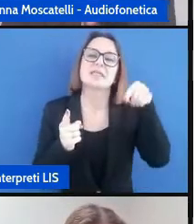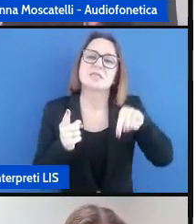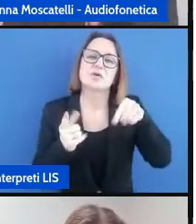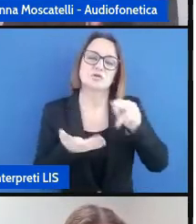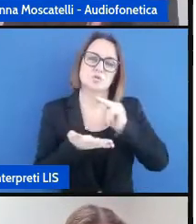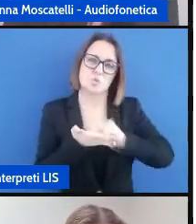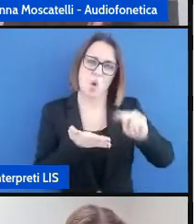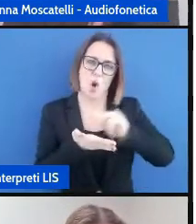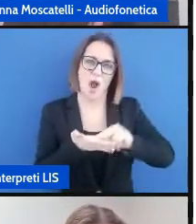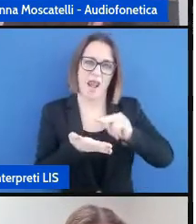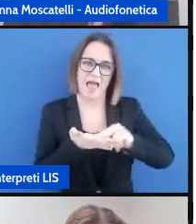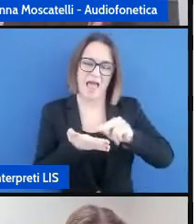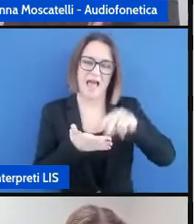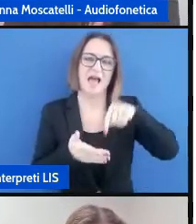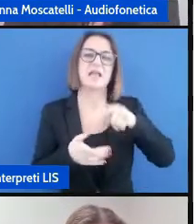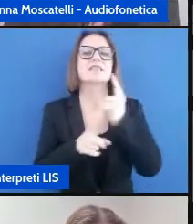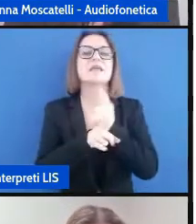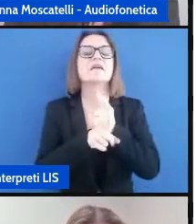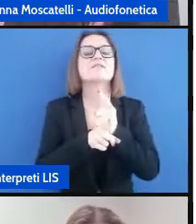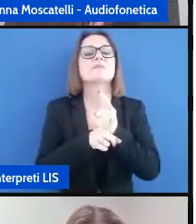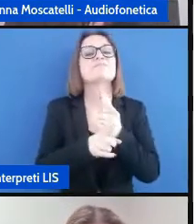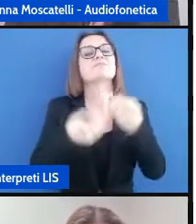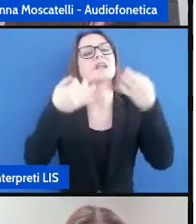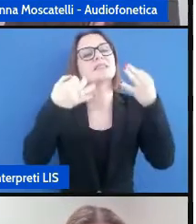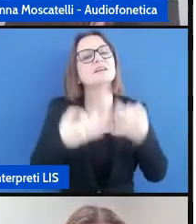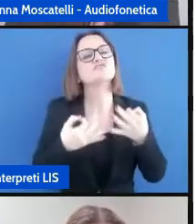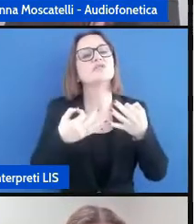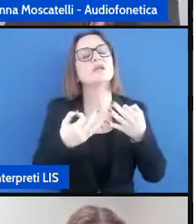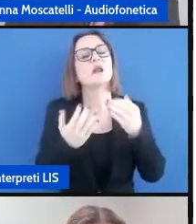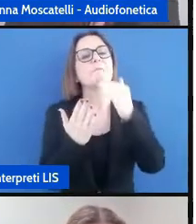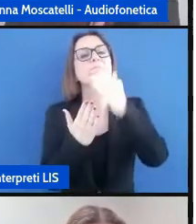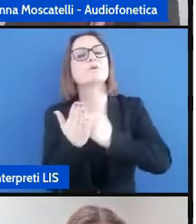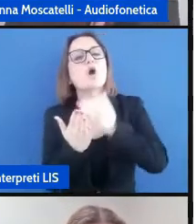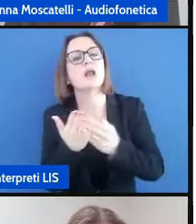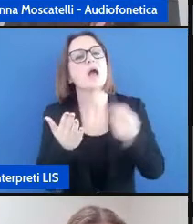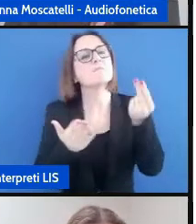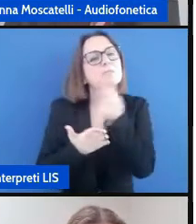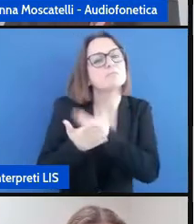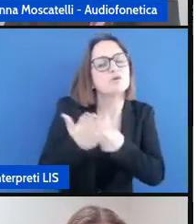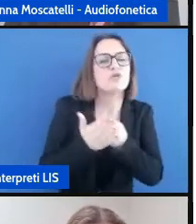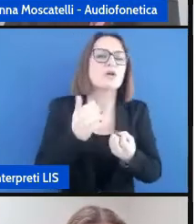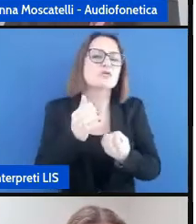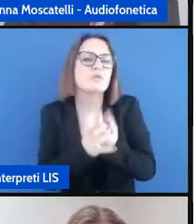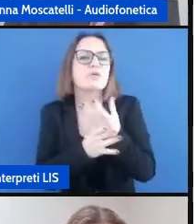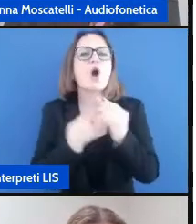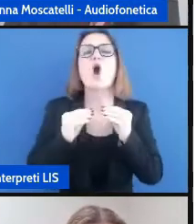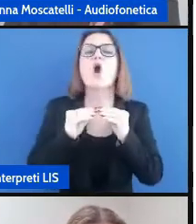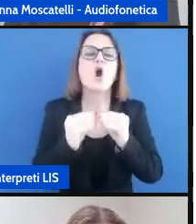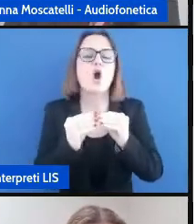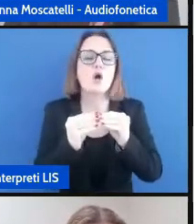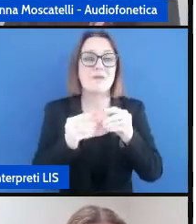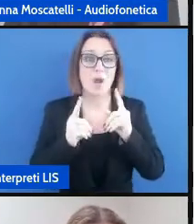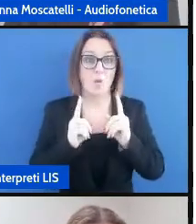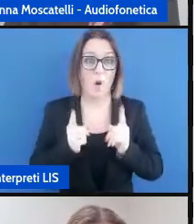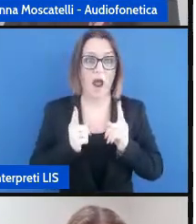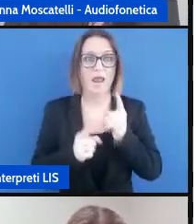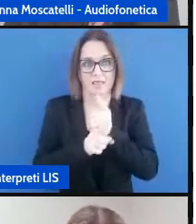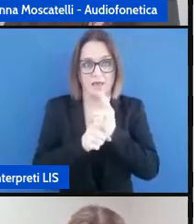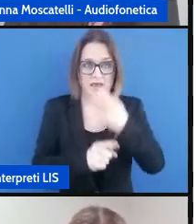deve decidere come programmare cosa fare deve anche tenere presente